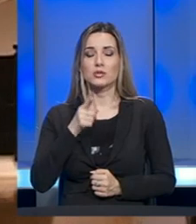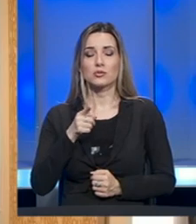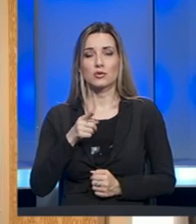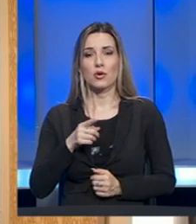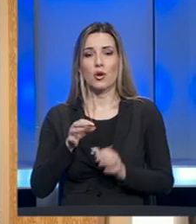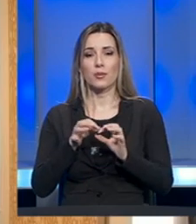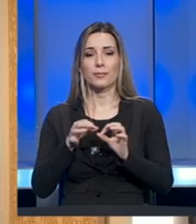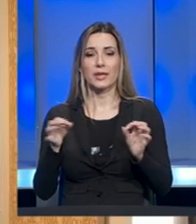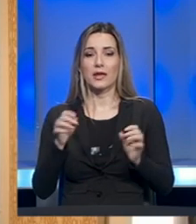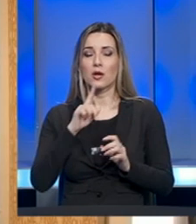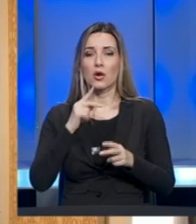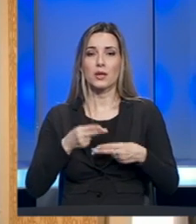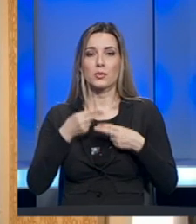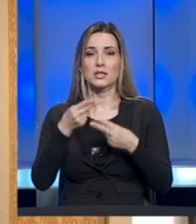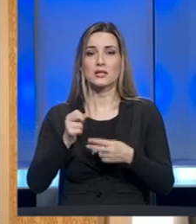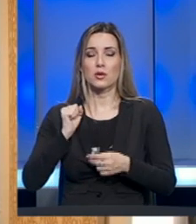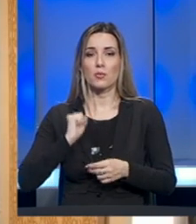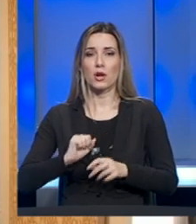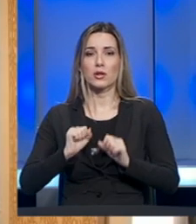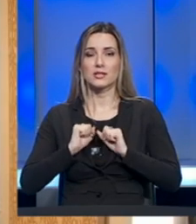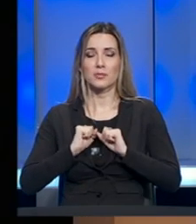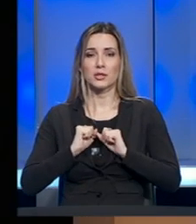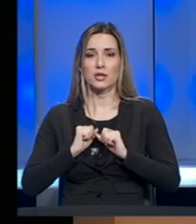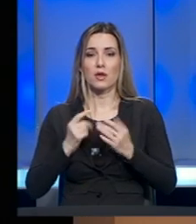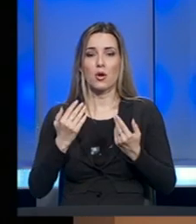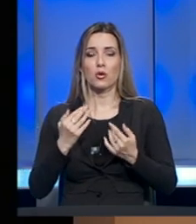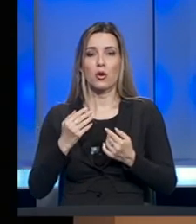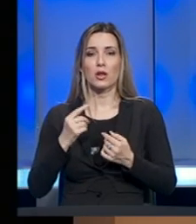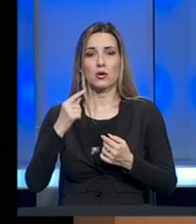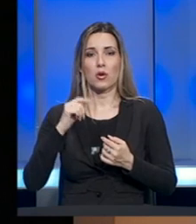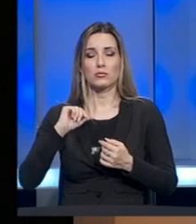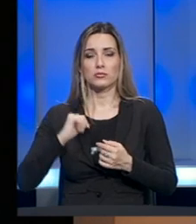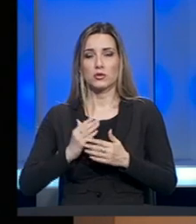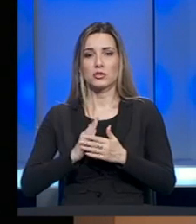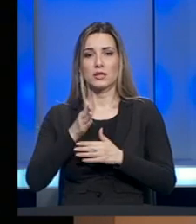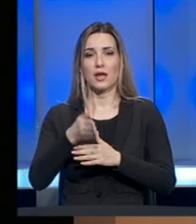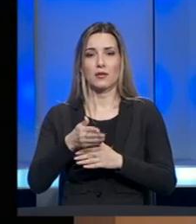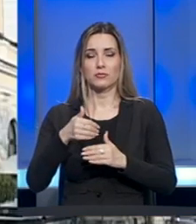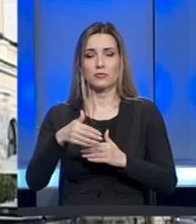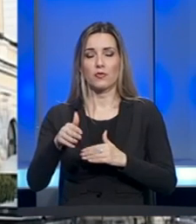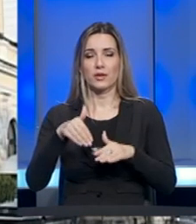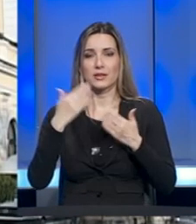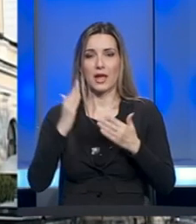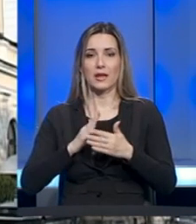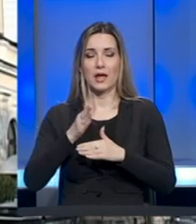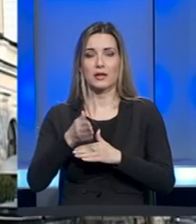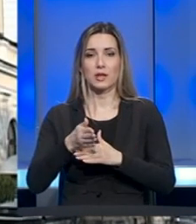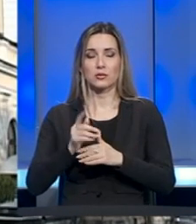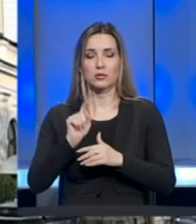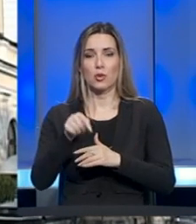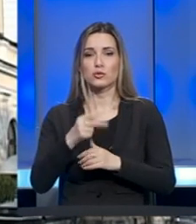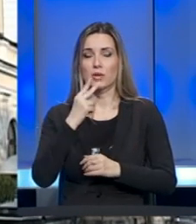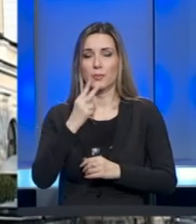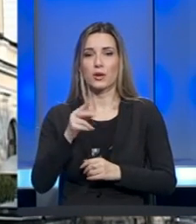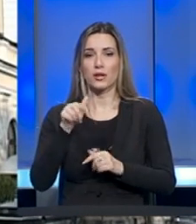mjere koji posjetioci moraju da se pridržavaju ukoliko odluče, evo, narednih dana, vjerujem da smo ih sada zainteresovali da dođu i